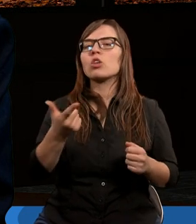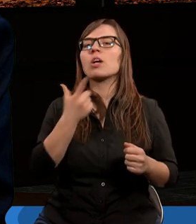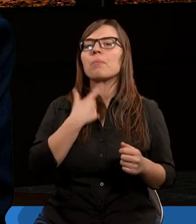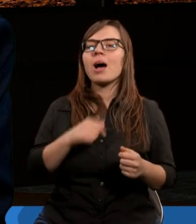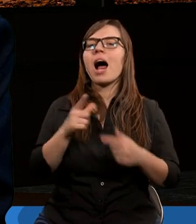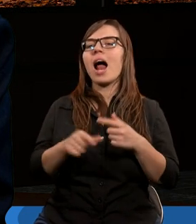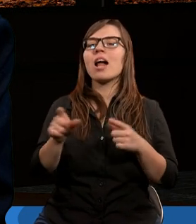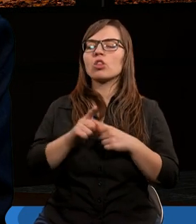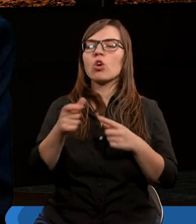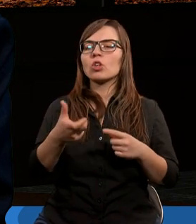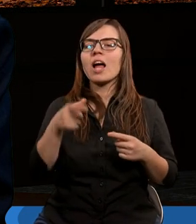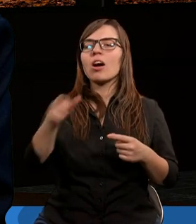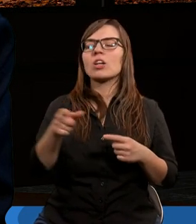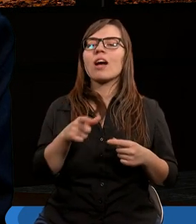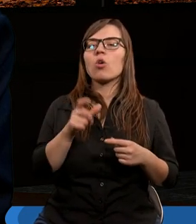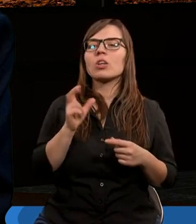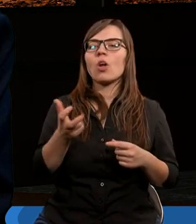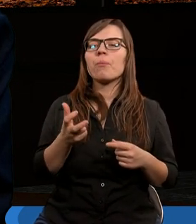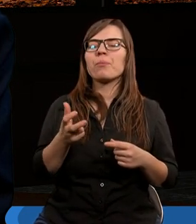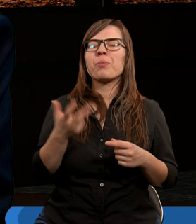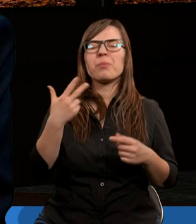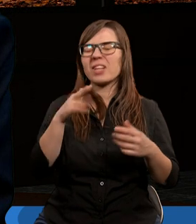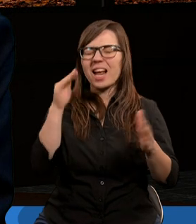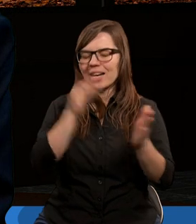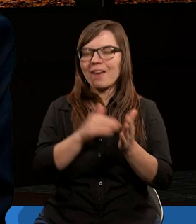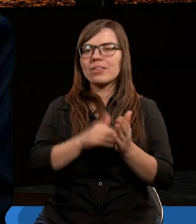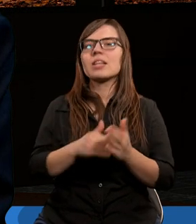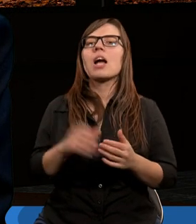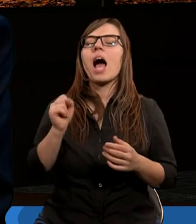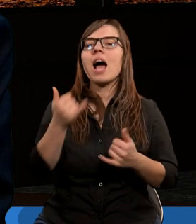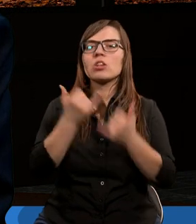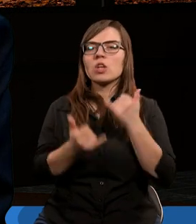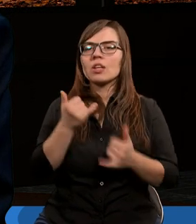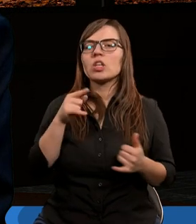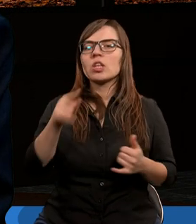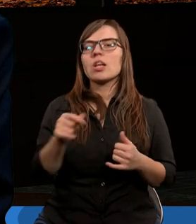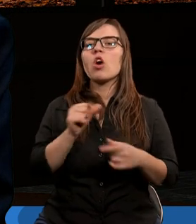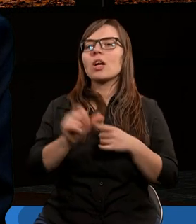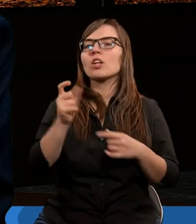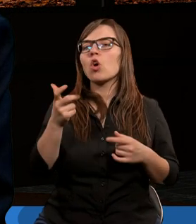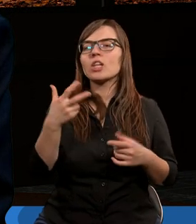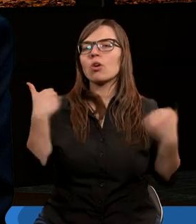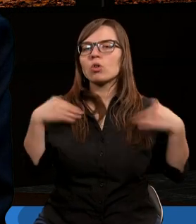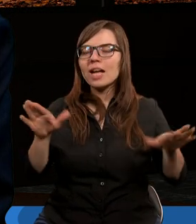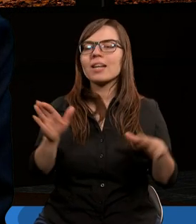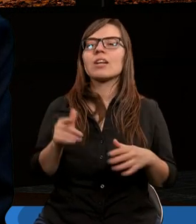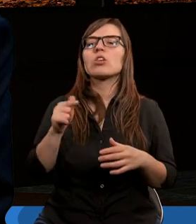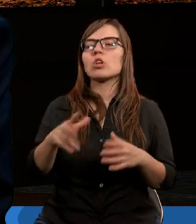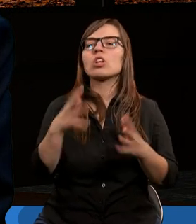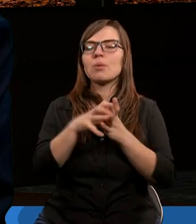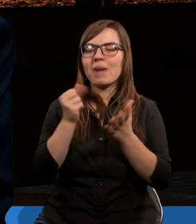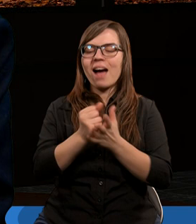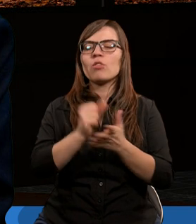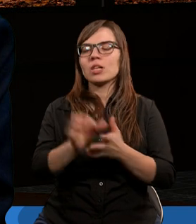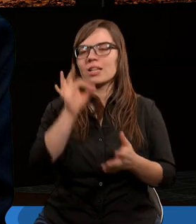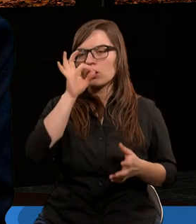pragnę, lecz dopuszczam się tego, czego przecież nienawidzę. A jeżeli czynię to, czego nie chcę, to stwierdzam, że